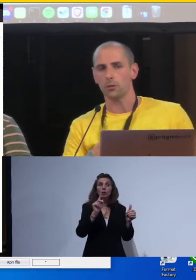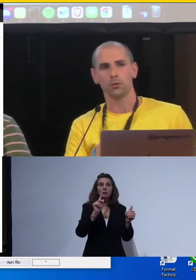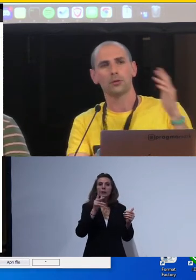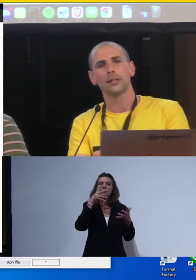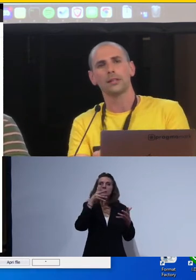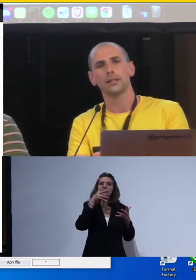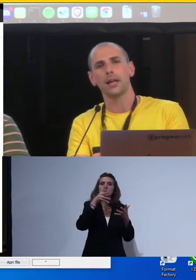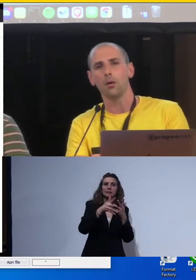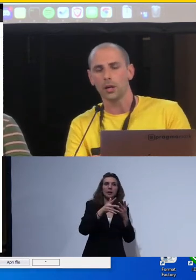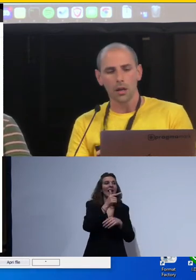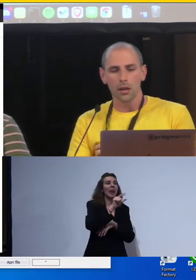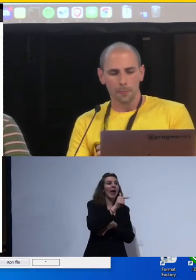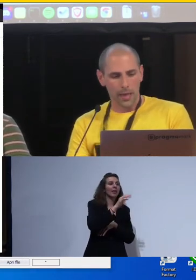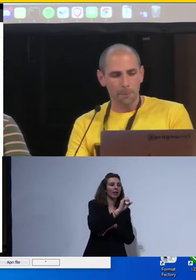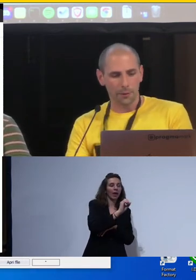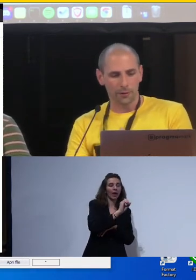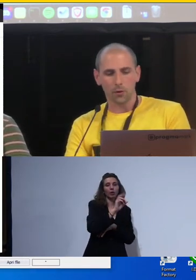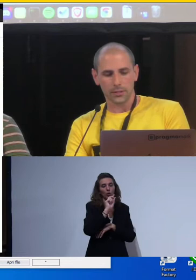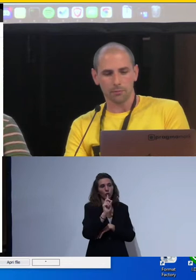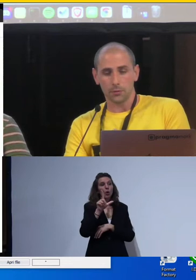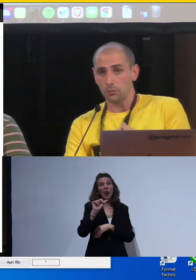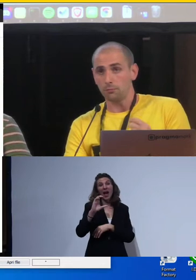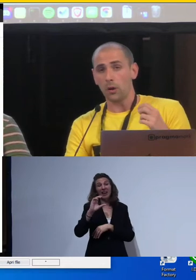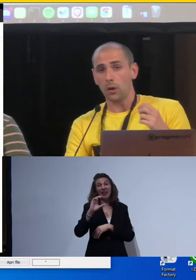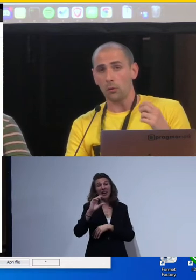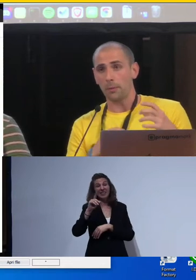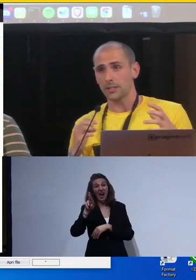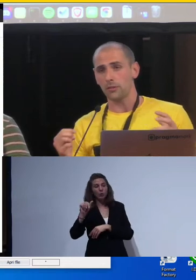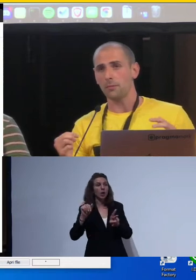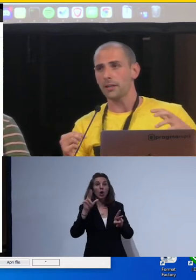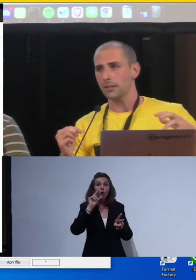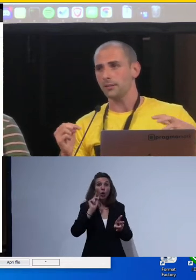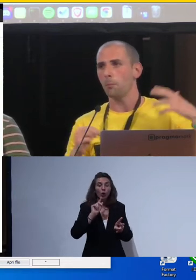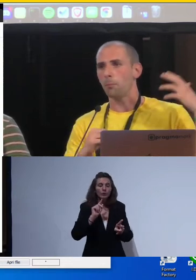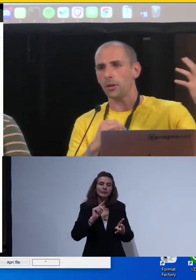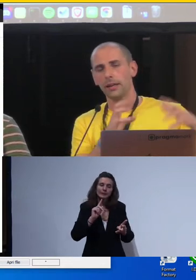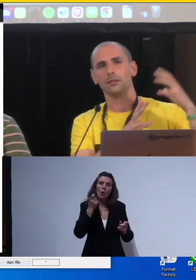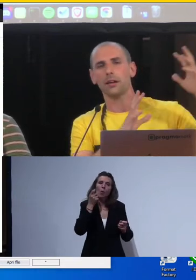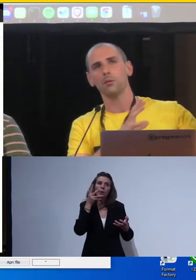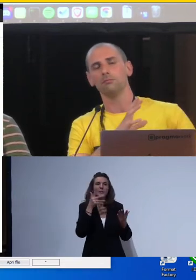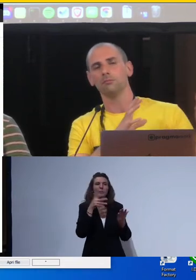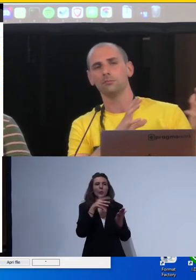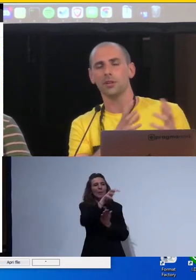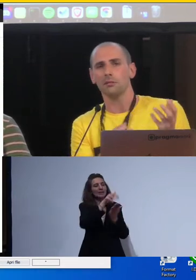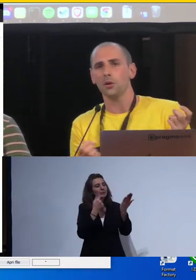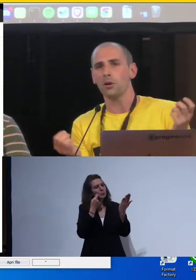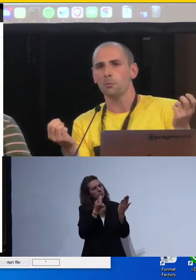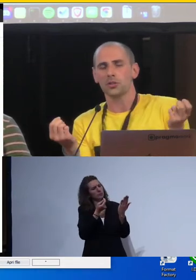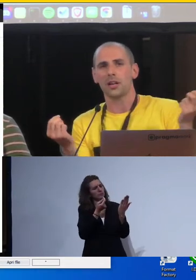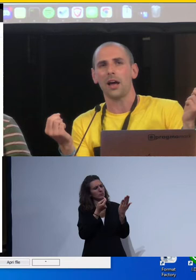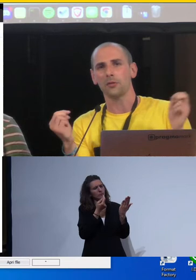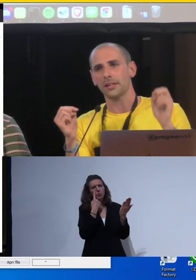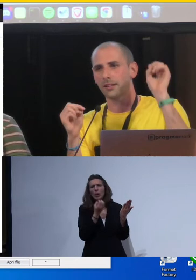formato Latec o il formato Markdown, per forza, quella presentazione vi sembrerà scritta un po' in carattere, cioè in un